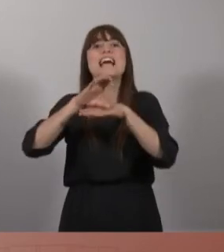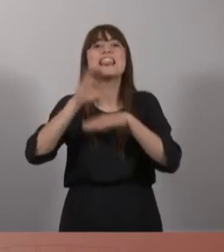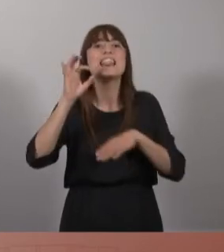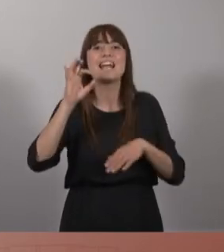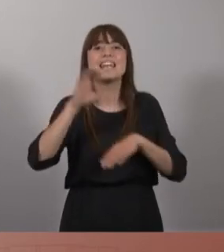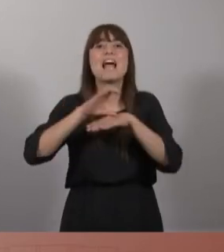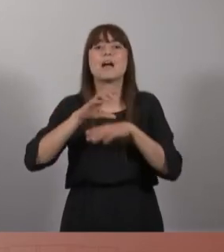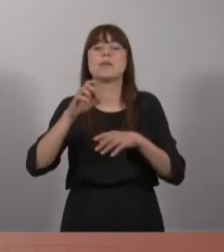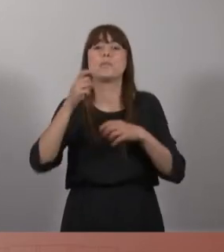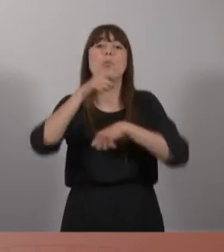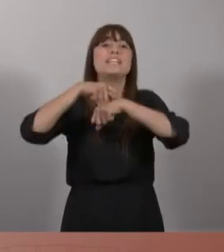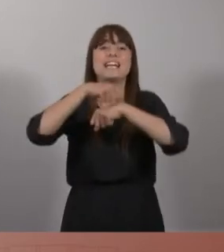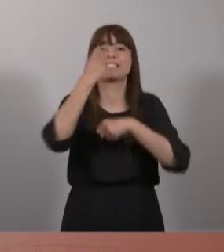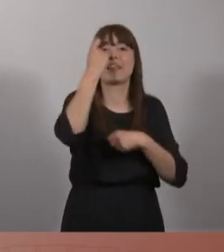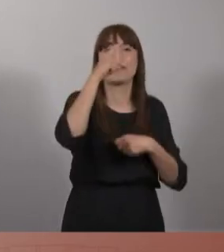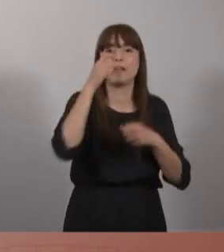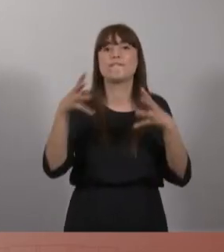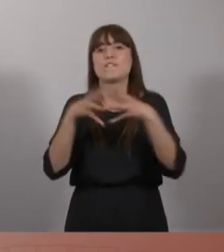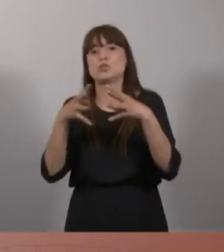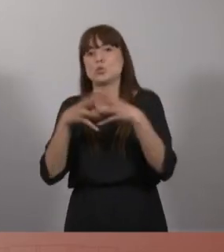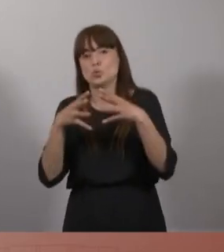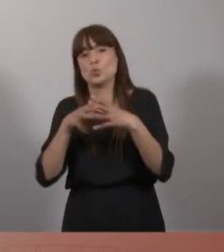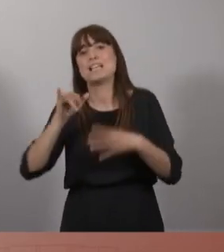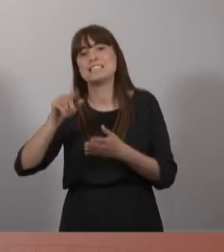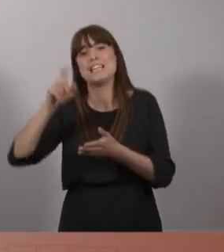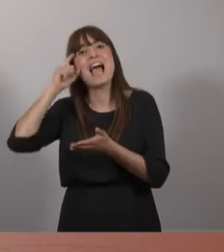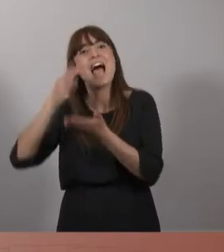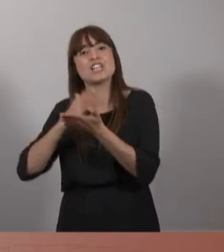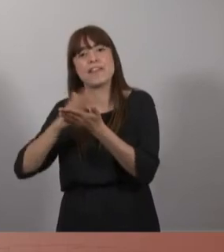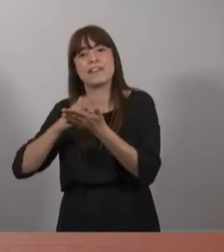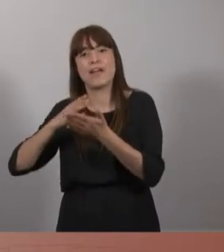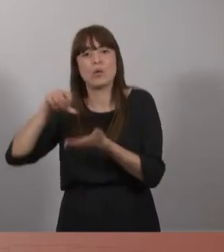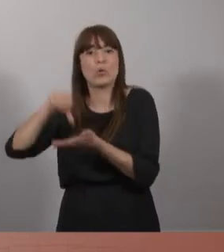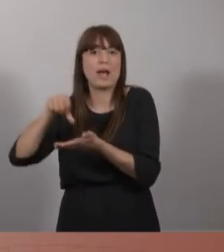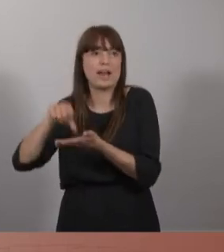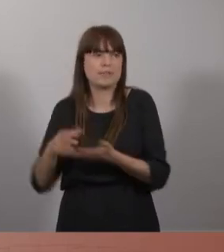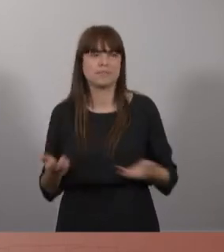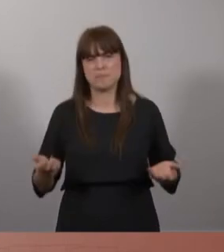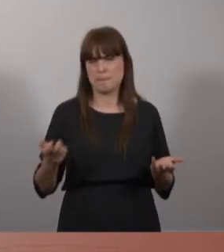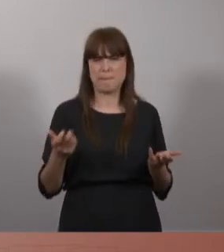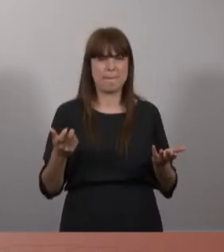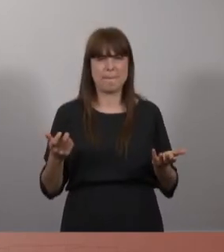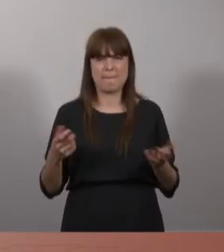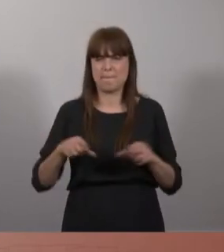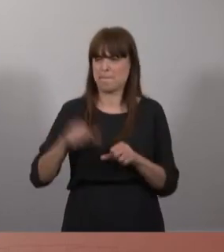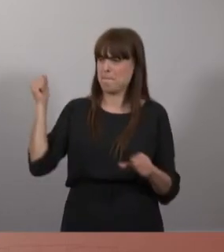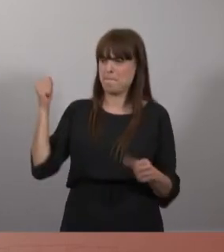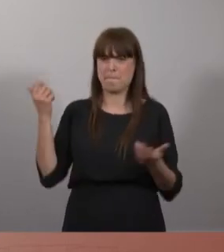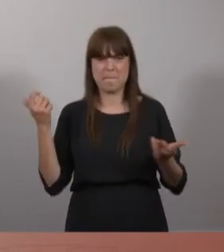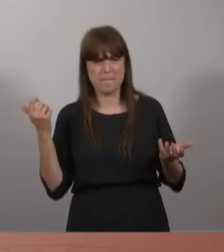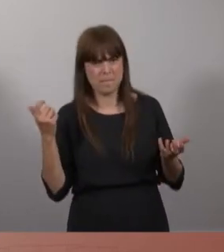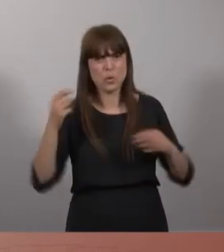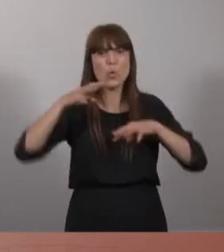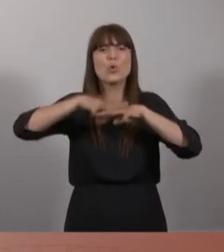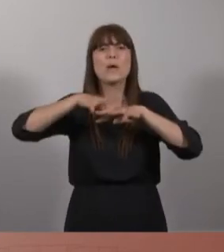polítiques digitals, infraestructures i agenda urbana. Ja ha caigut del nou ordenació del territori i urbanisme i sense un bon